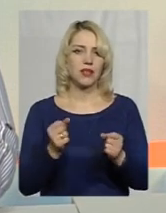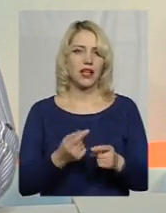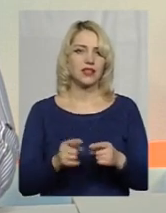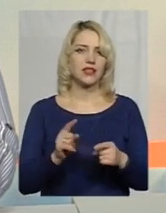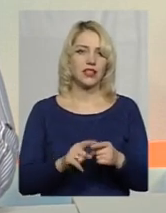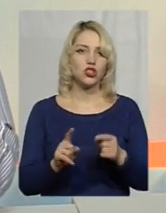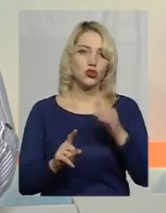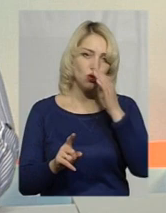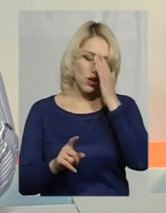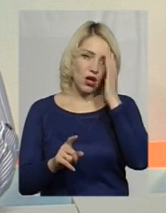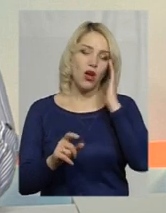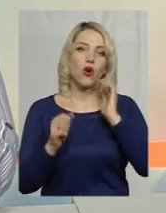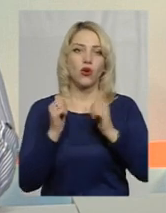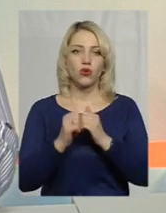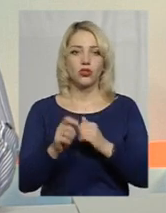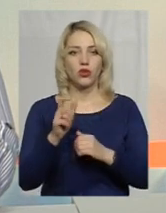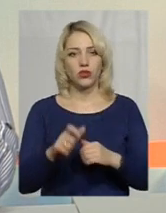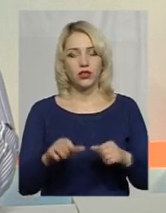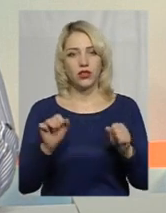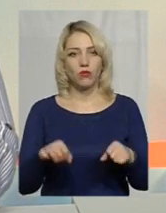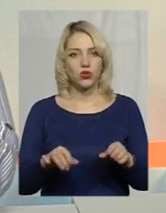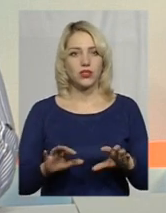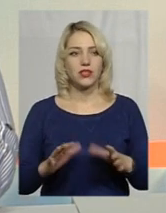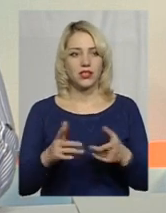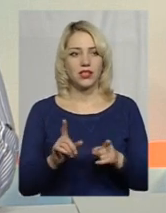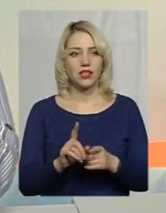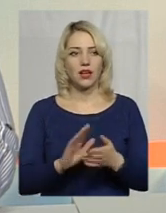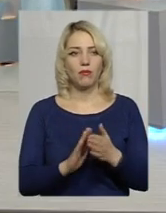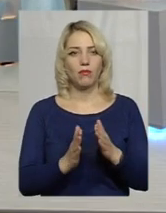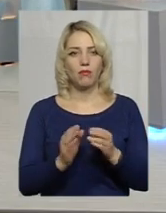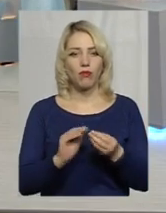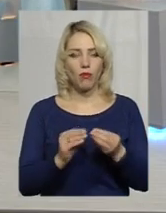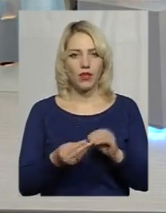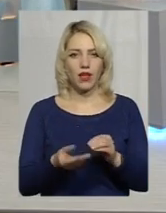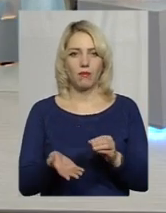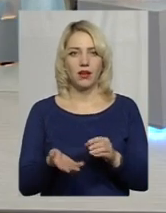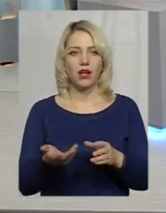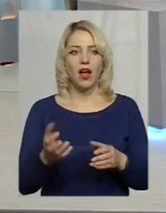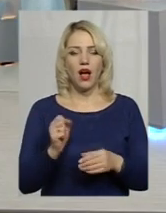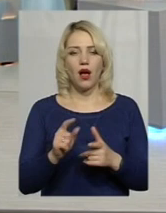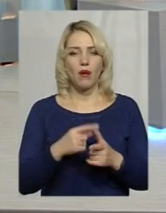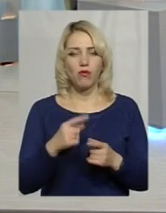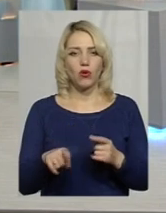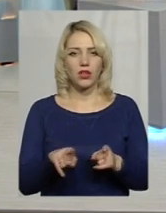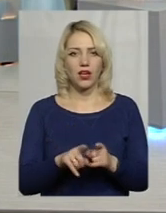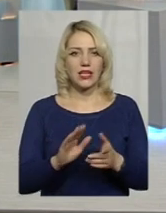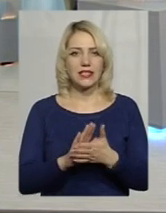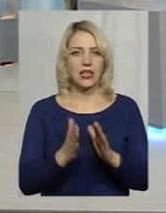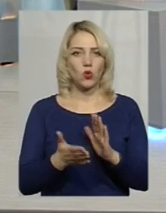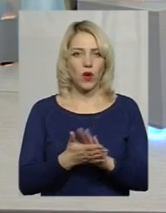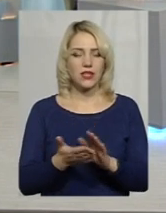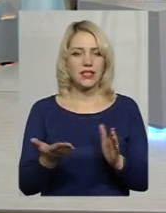в кожної людини може статися така проблема або така ситуація, яка